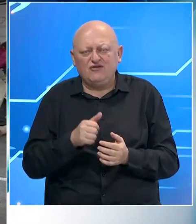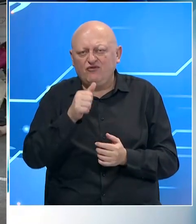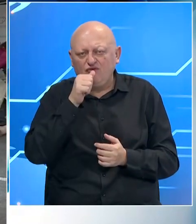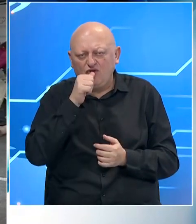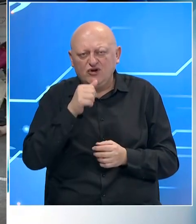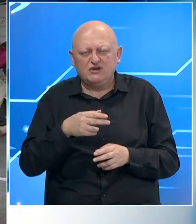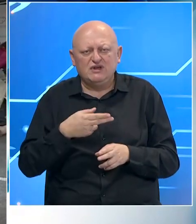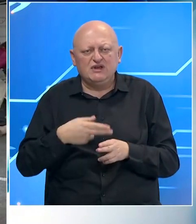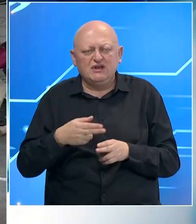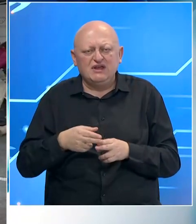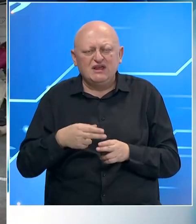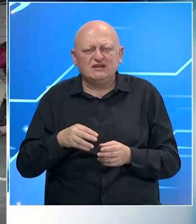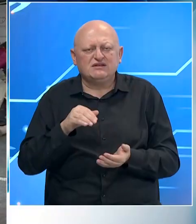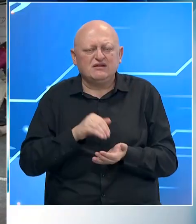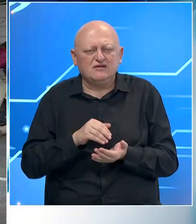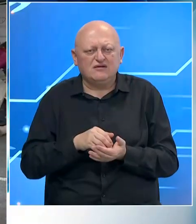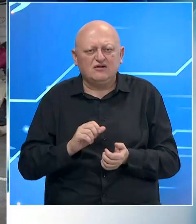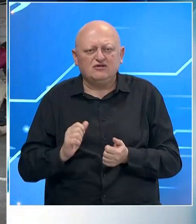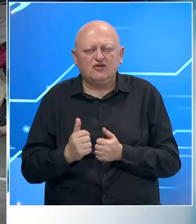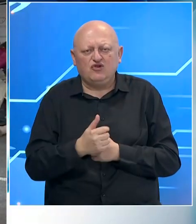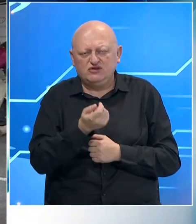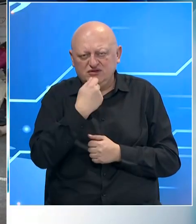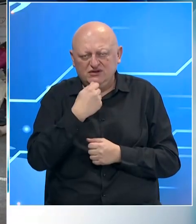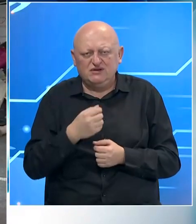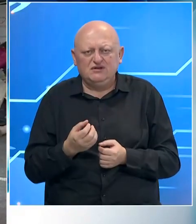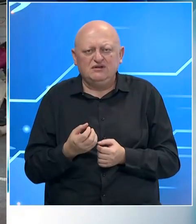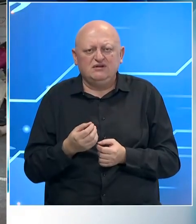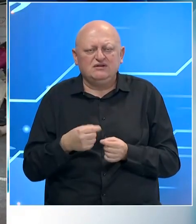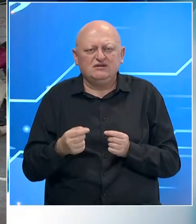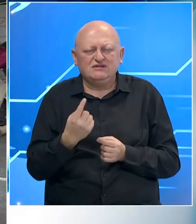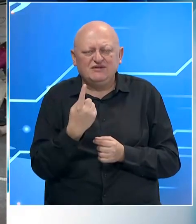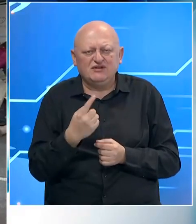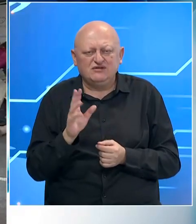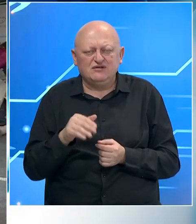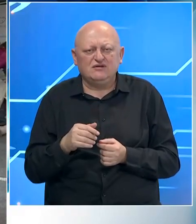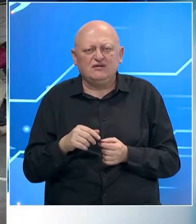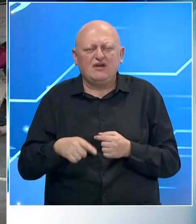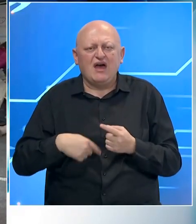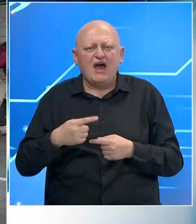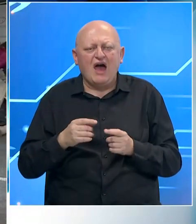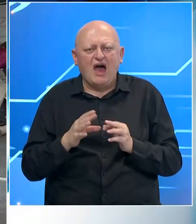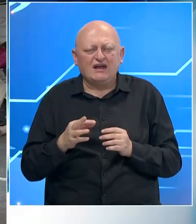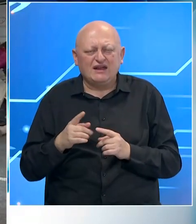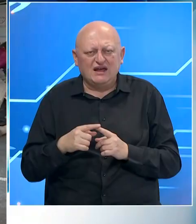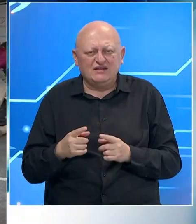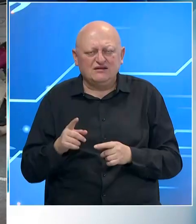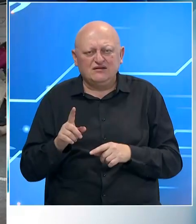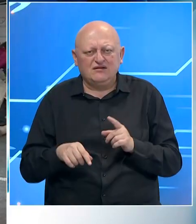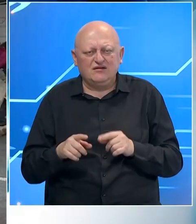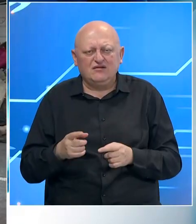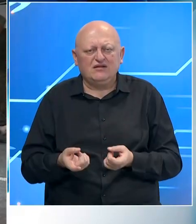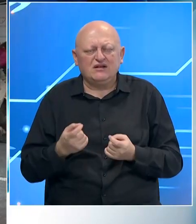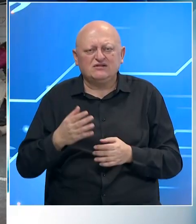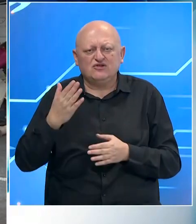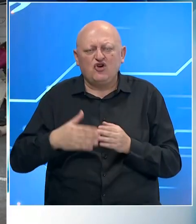voda, higijenske potrebštine, konzervirana hrana, svijeće. Mi imamo potreba i za agregatima, tako da će neka sela su